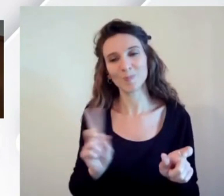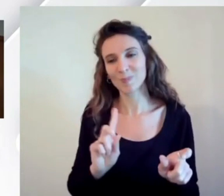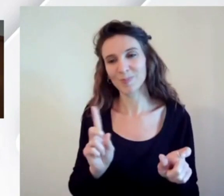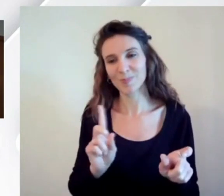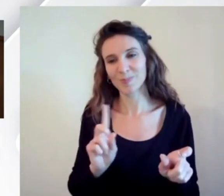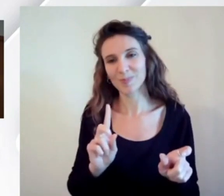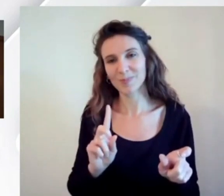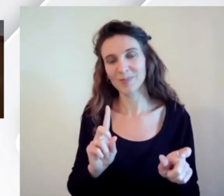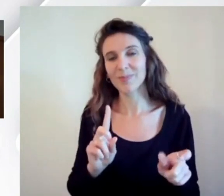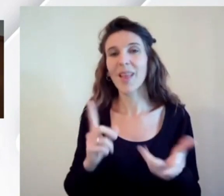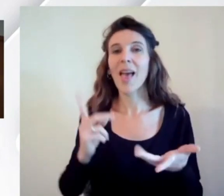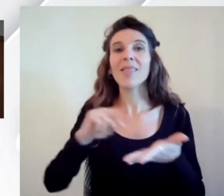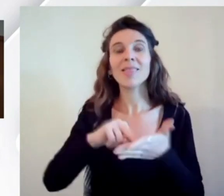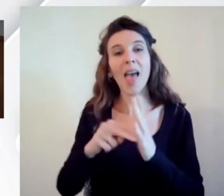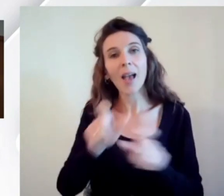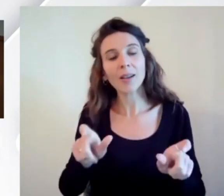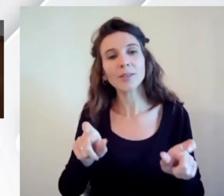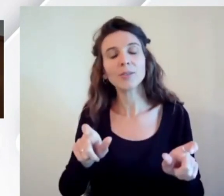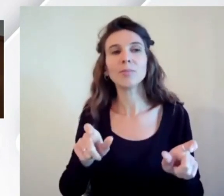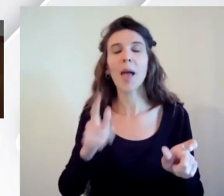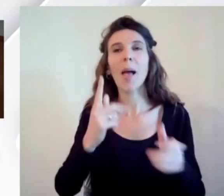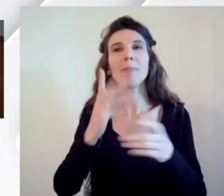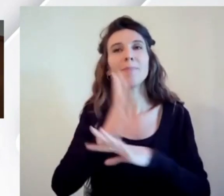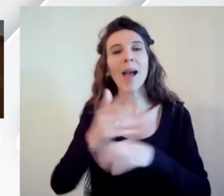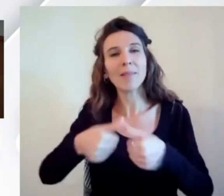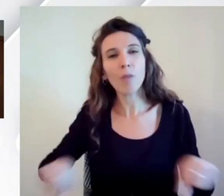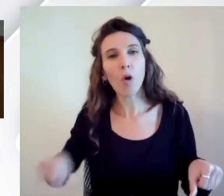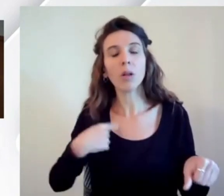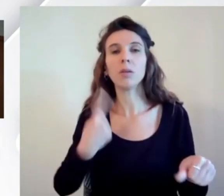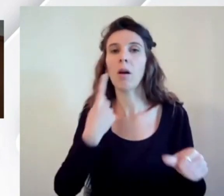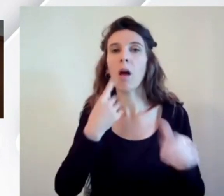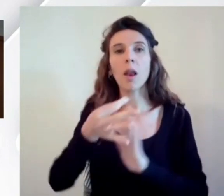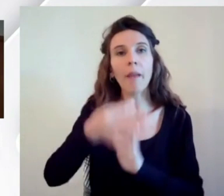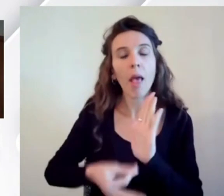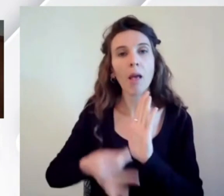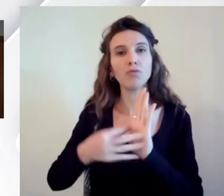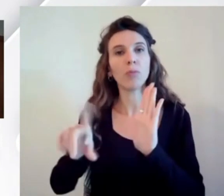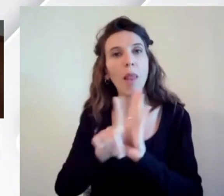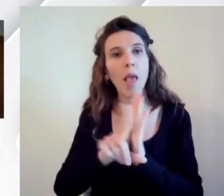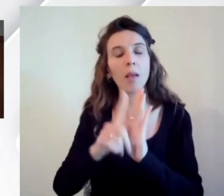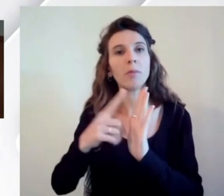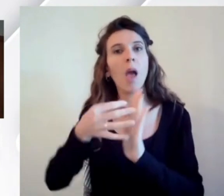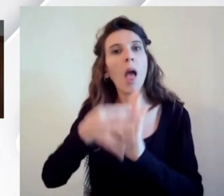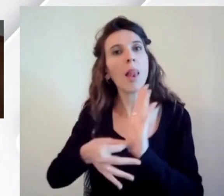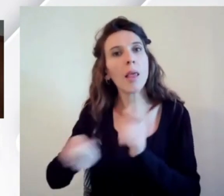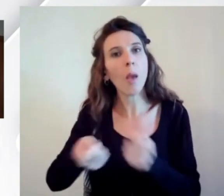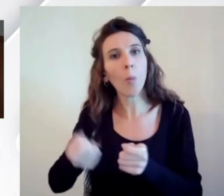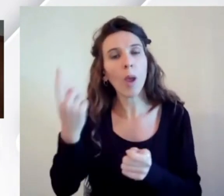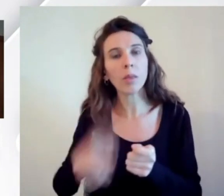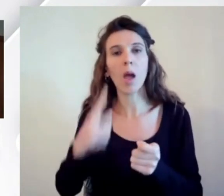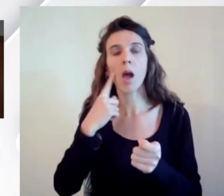le norme, le leggi, le linee guida. E poi certo si va anche nelle cose tecniche, i framework,